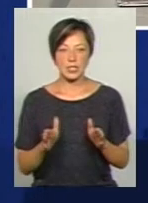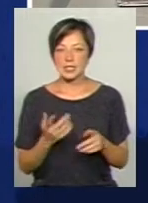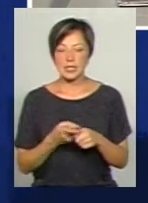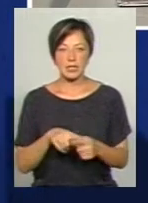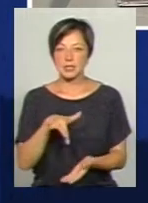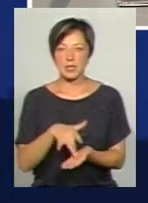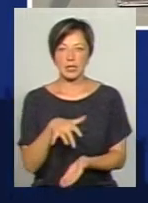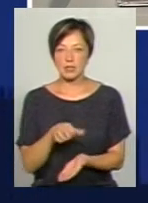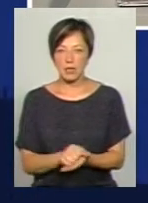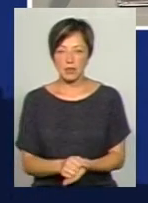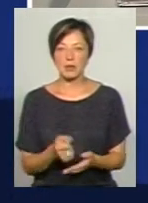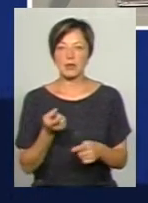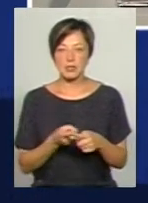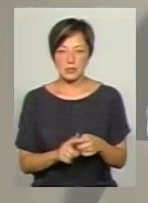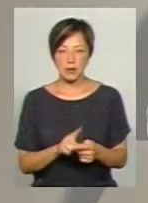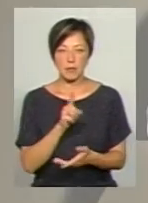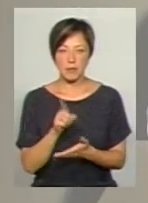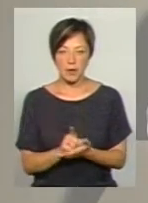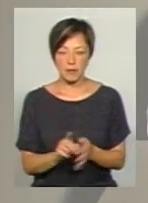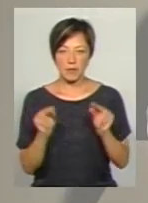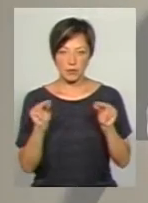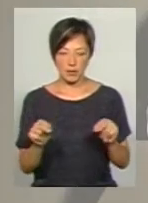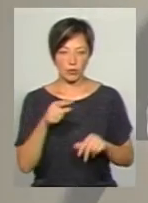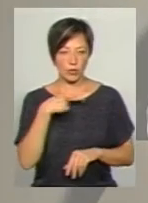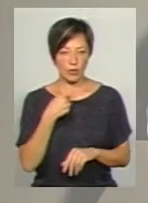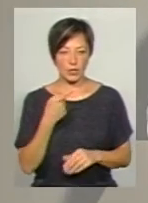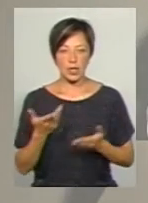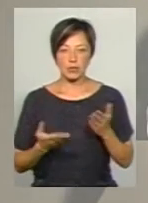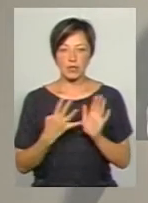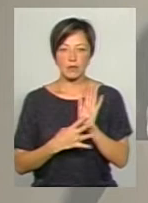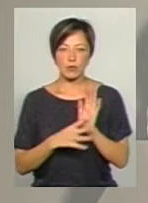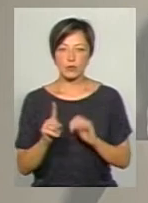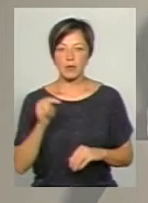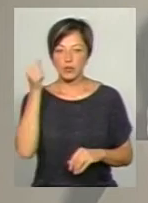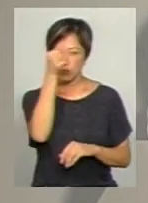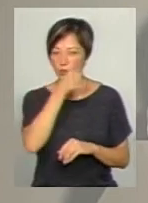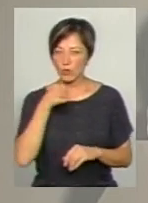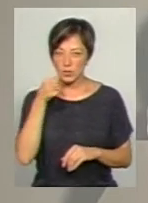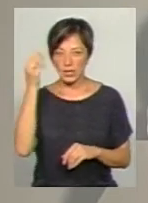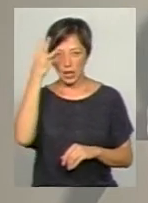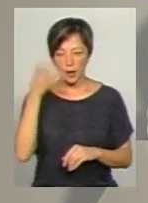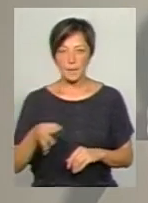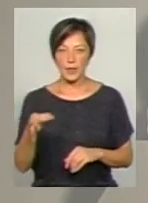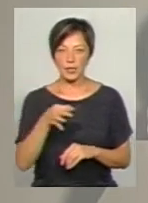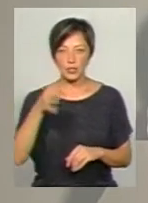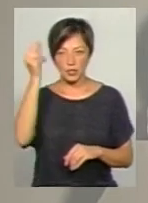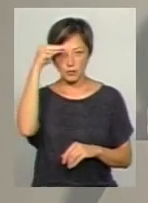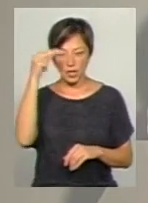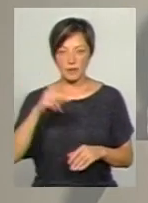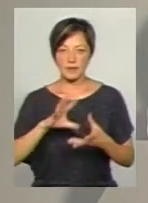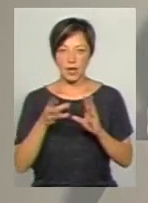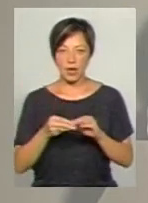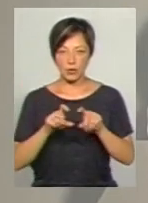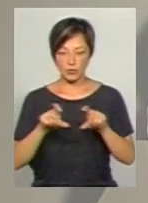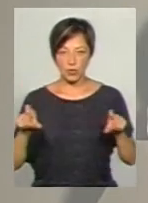не центр зайнятості, і ми маємо це відверто говорити. Якщо в 1991 році на Хмельниччині навчалося в загальноосвітніх